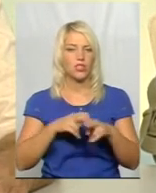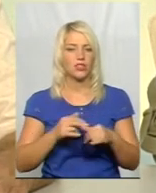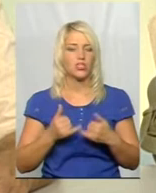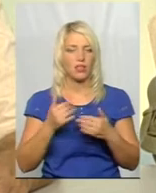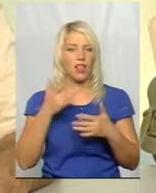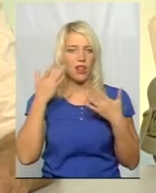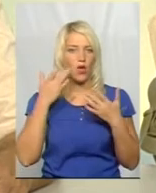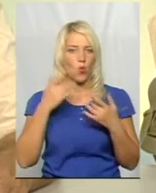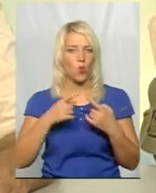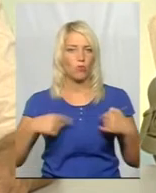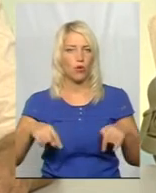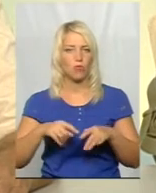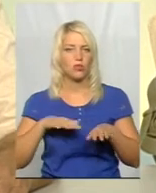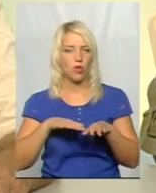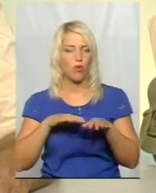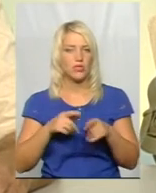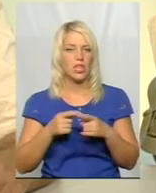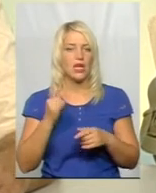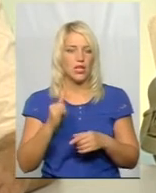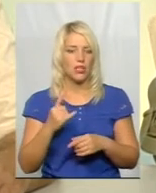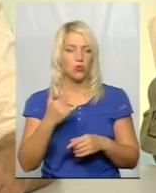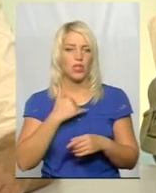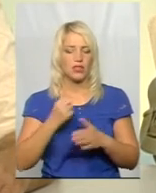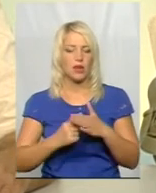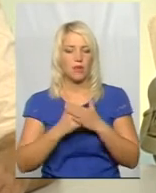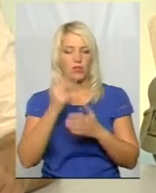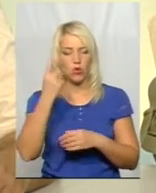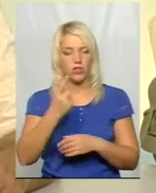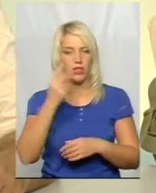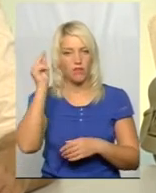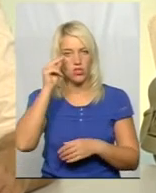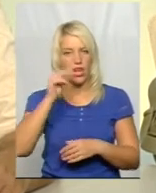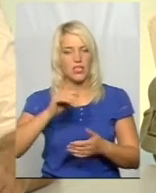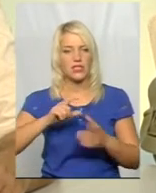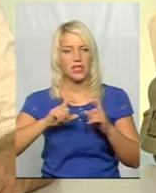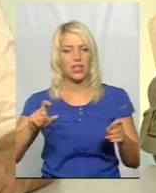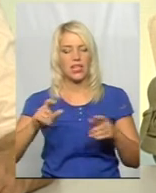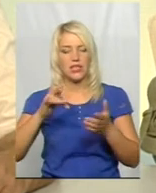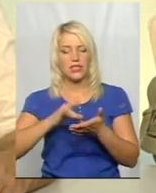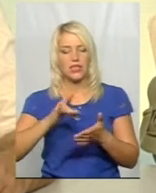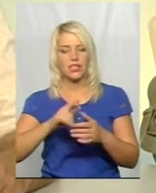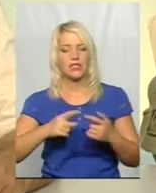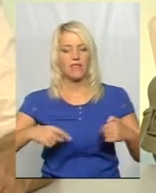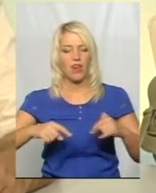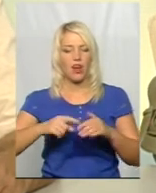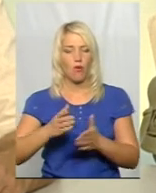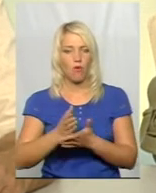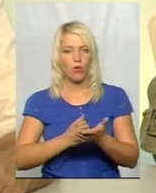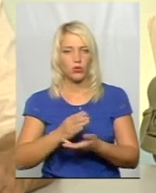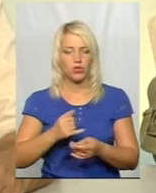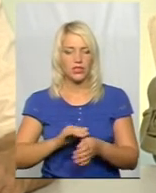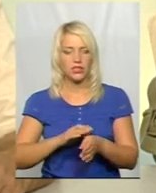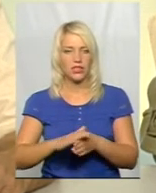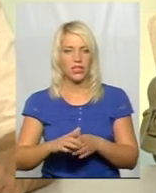легкої промисловості. І на базі у нас, поки що в місті Хмельницькому, один навчальний заклад, це центр сфери послуг, здійснює